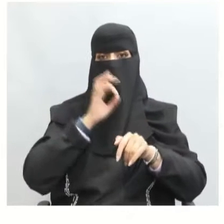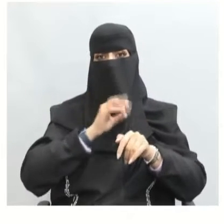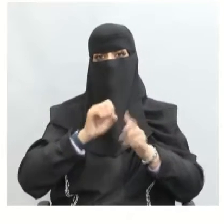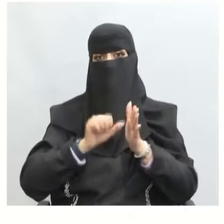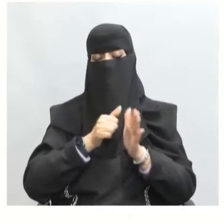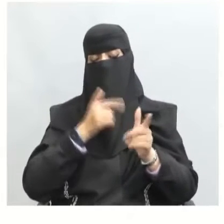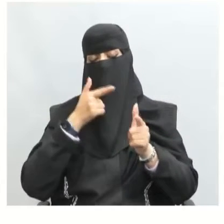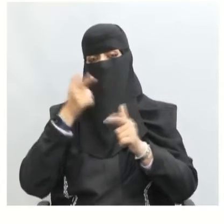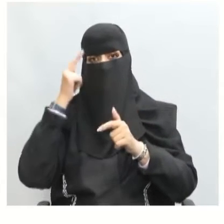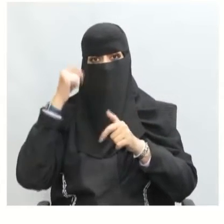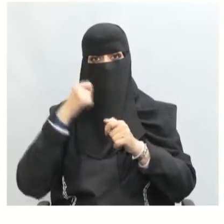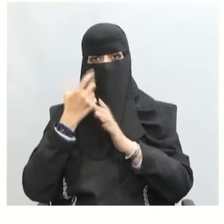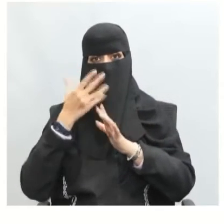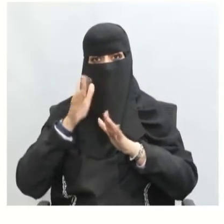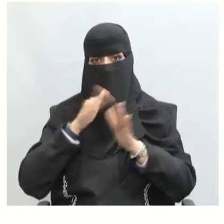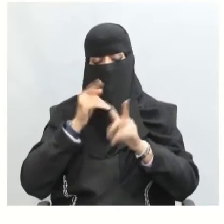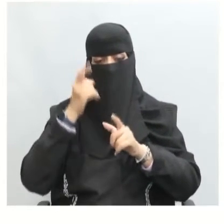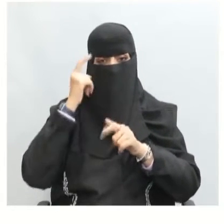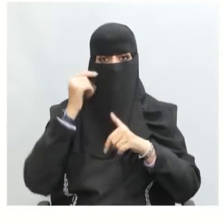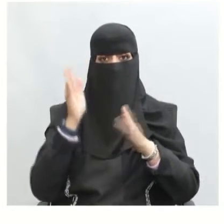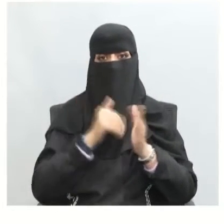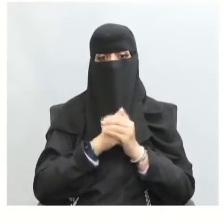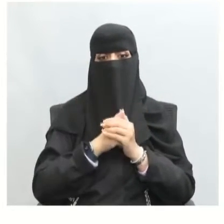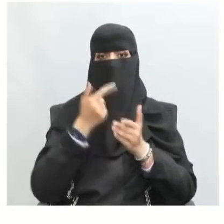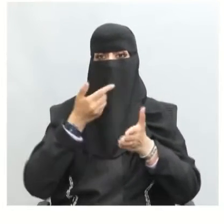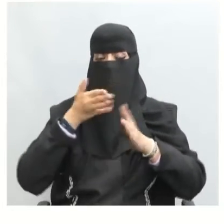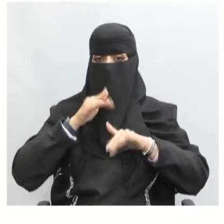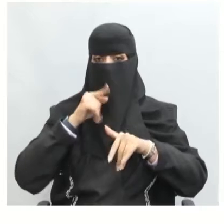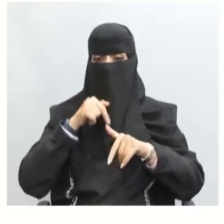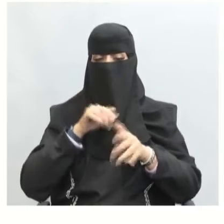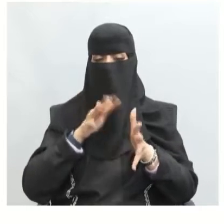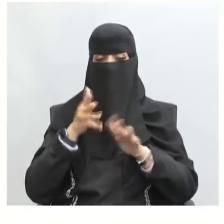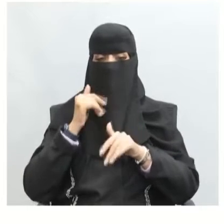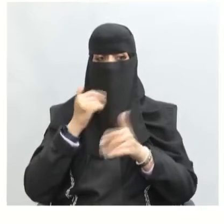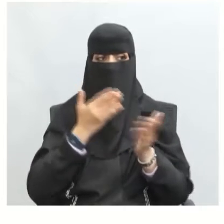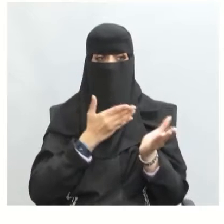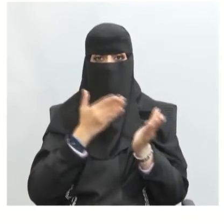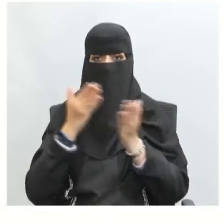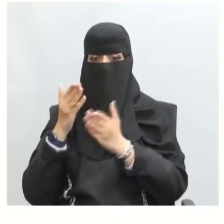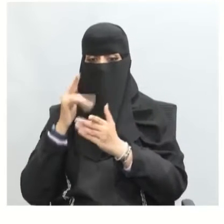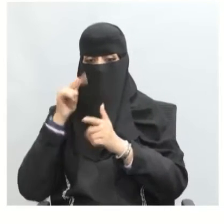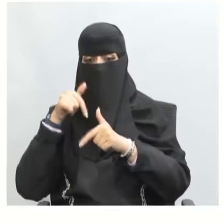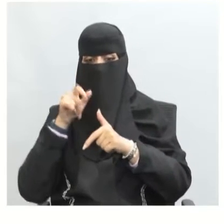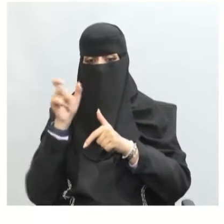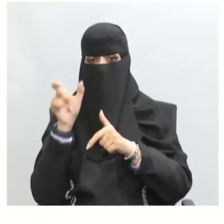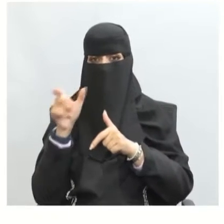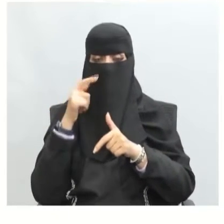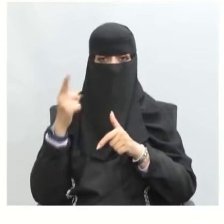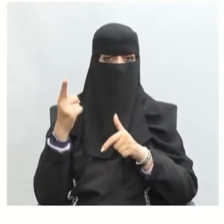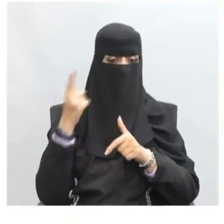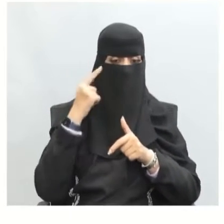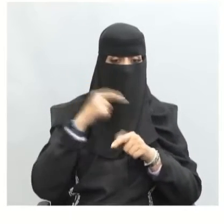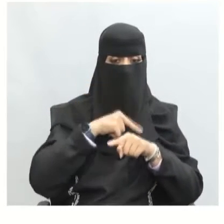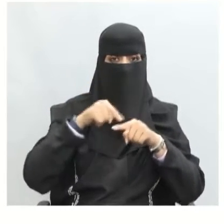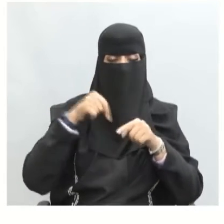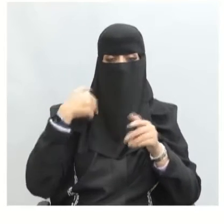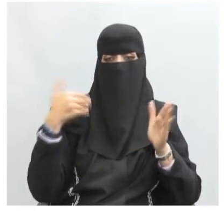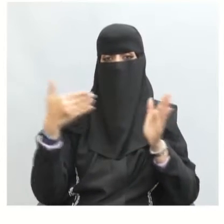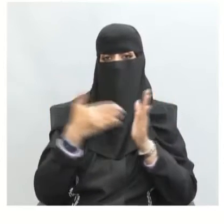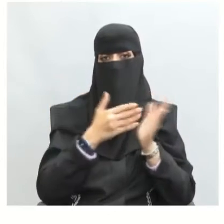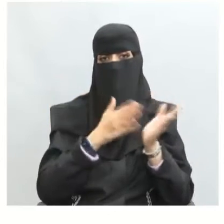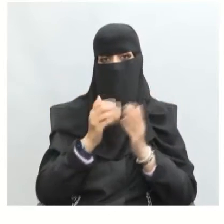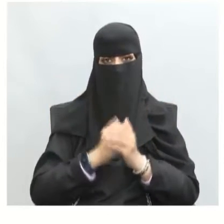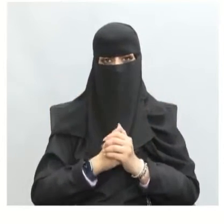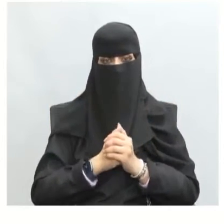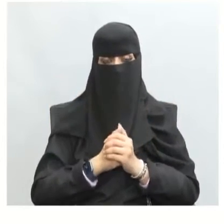فهم آراء الآخرين ومعرفتها أيضا تقديم الرأي والاستماع إلى رأي